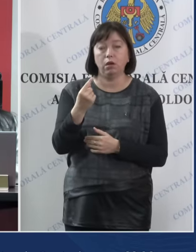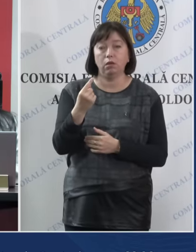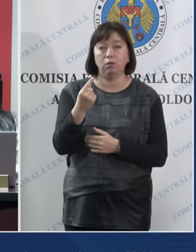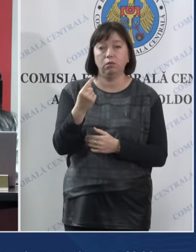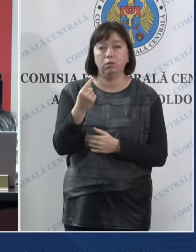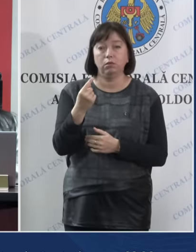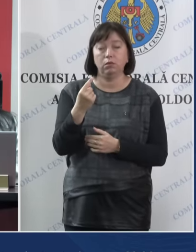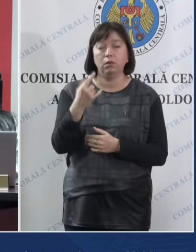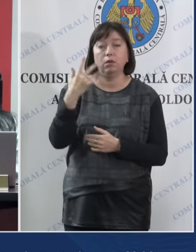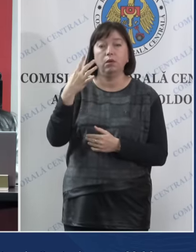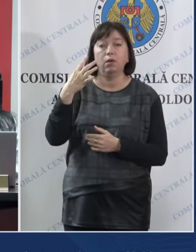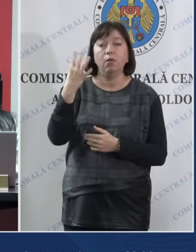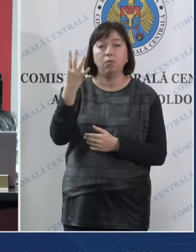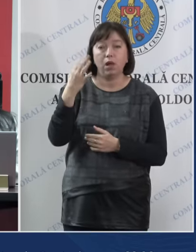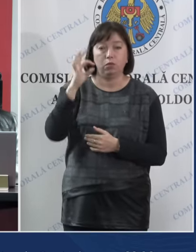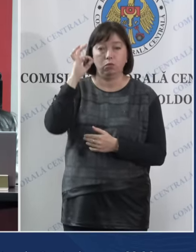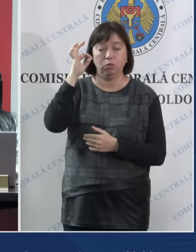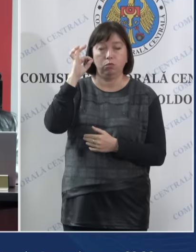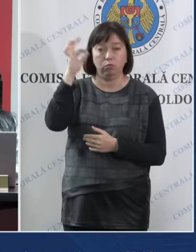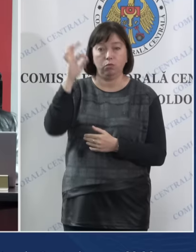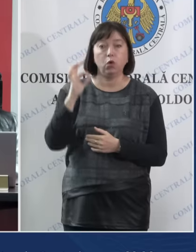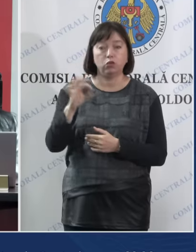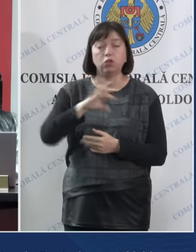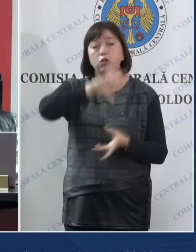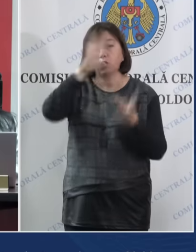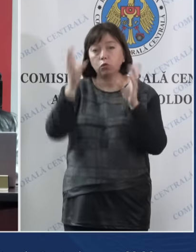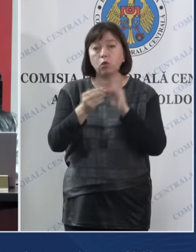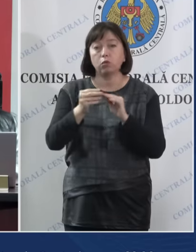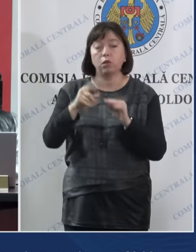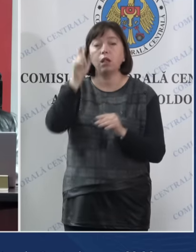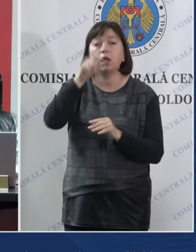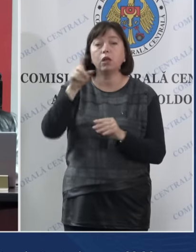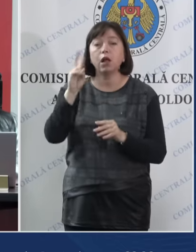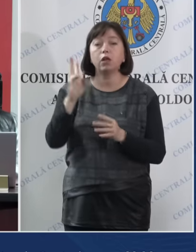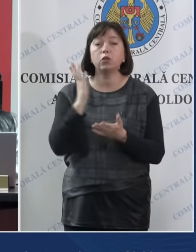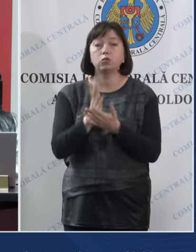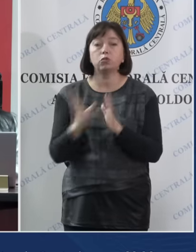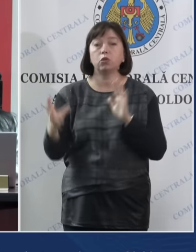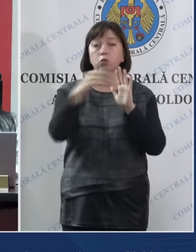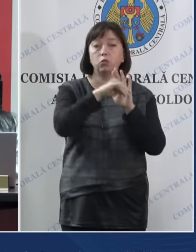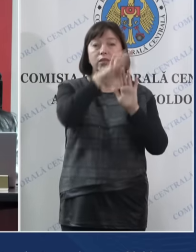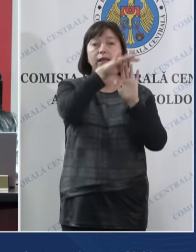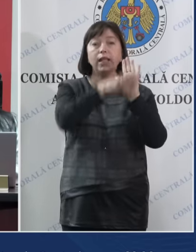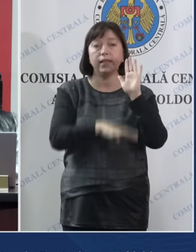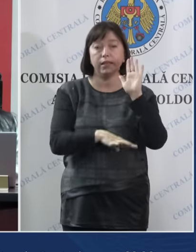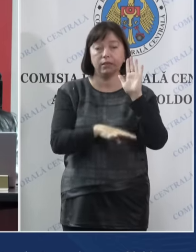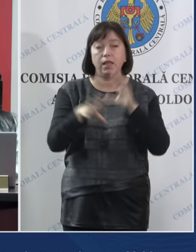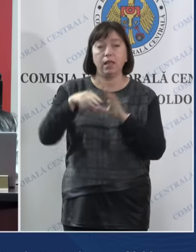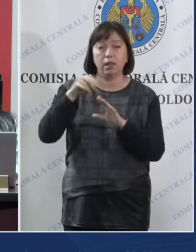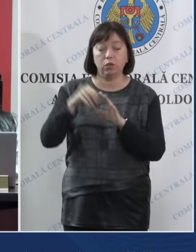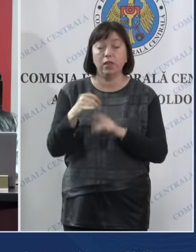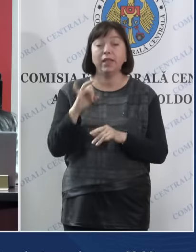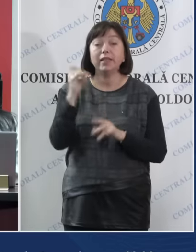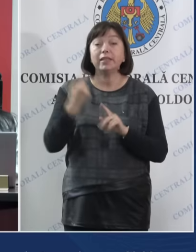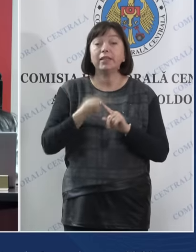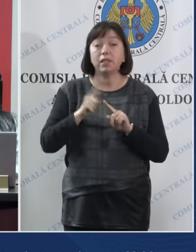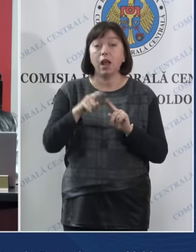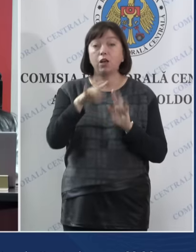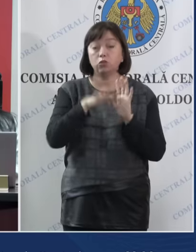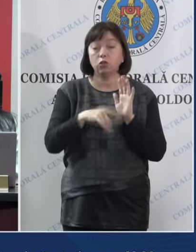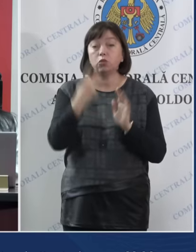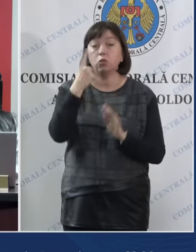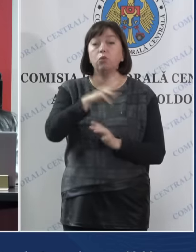și 4% din alegătorii înscriși în listele electorale. Dintre aceștia,